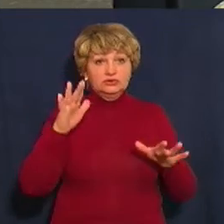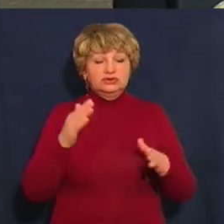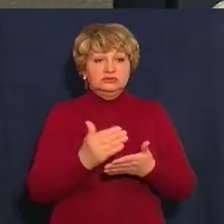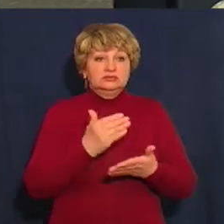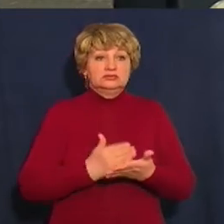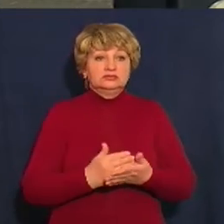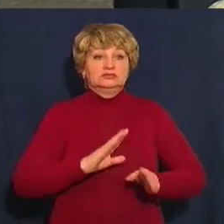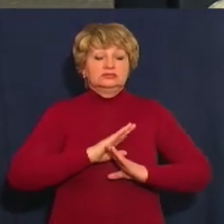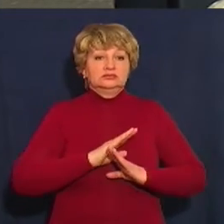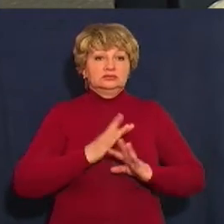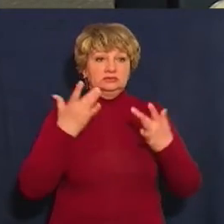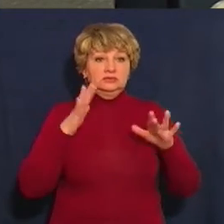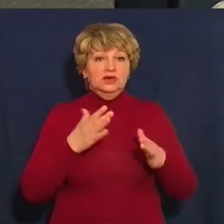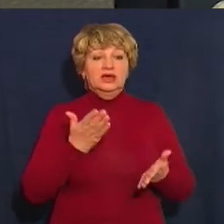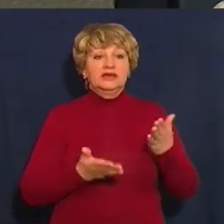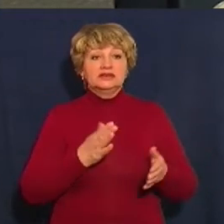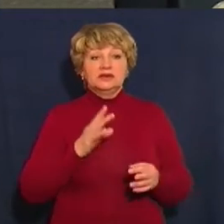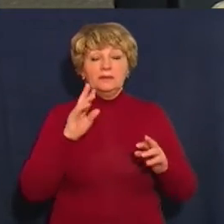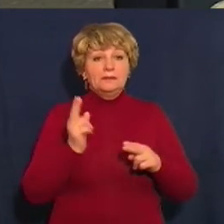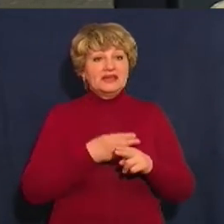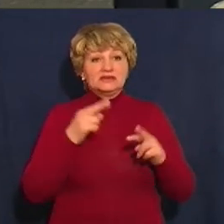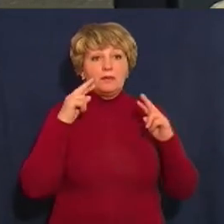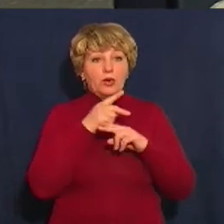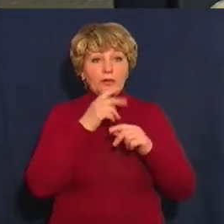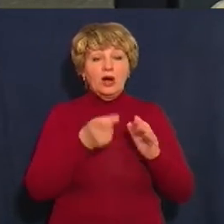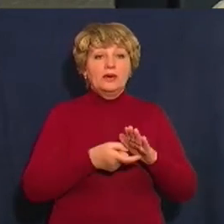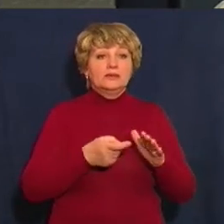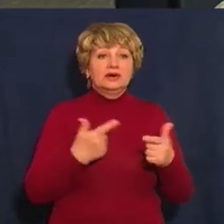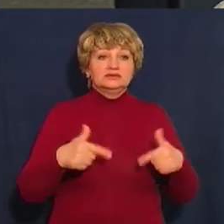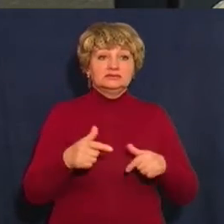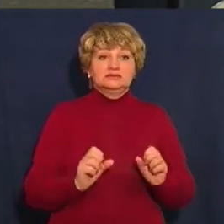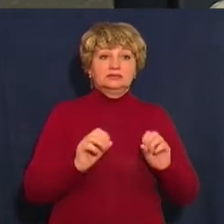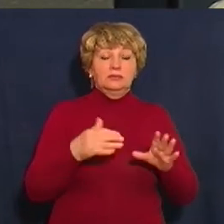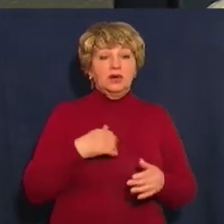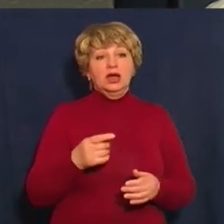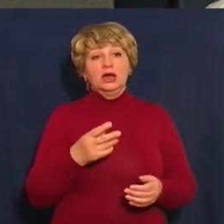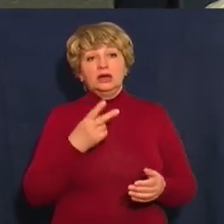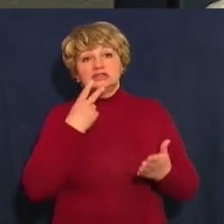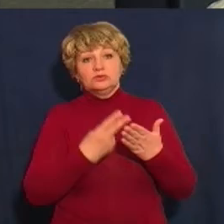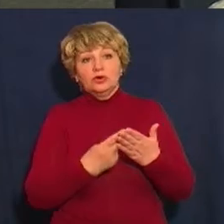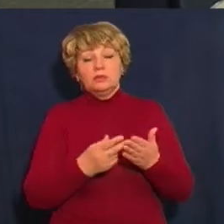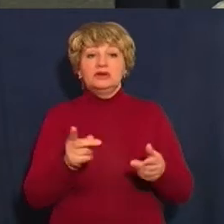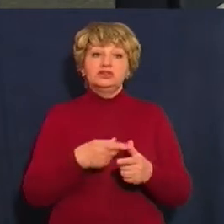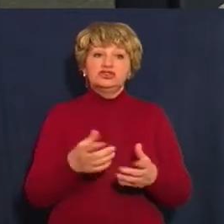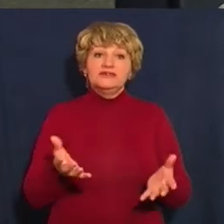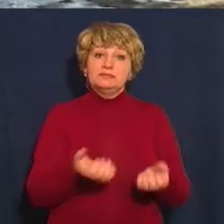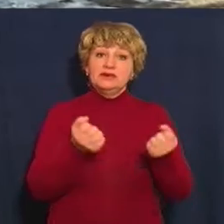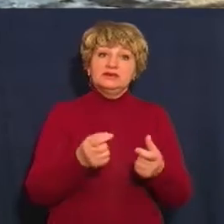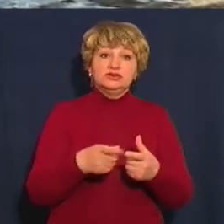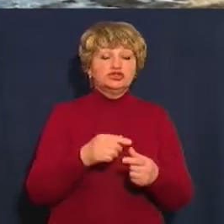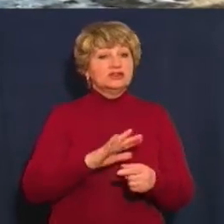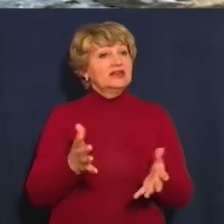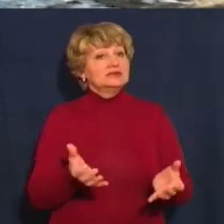без помилок, що вони з цього складають ірпит, після цього ми оцінюємо, чи врятували вони свого колегу, чи не врятували.